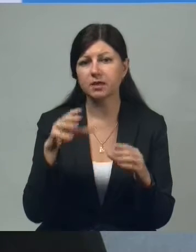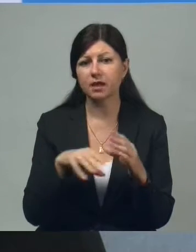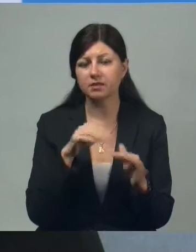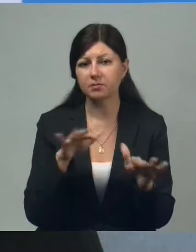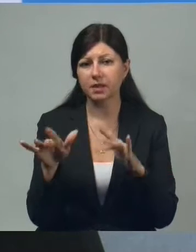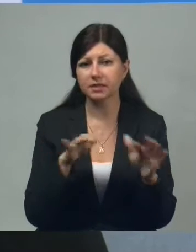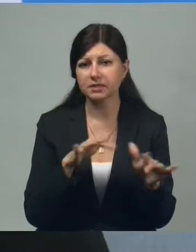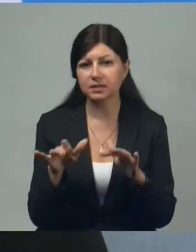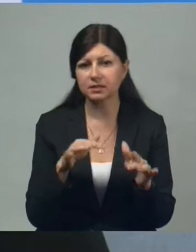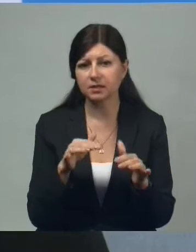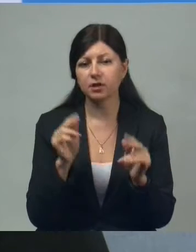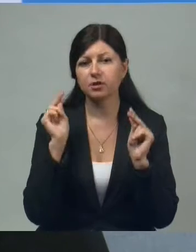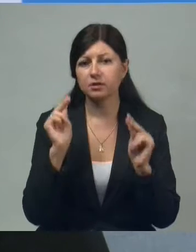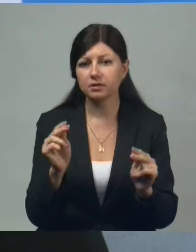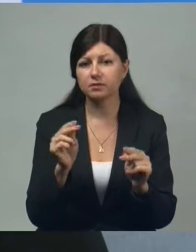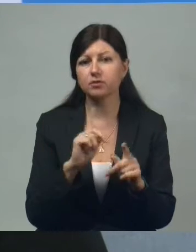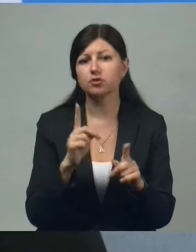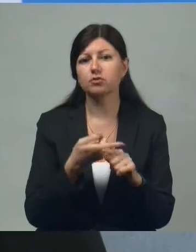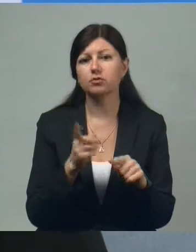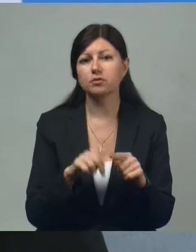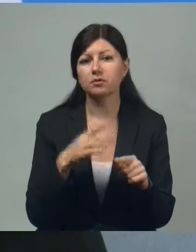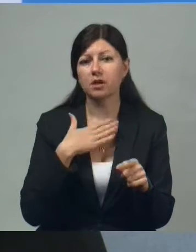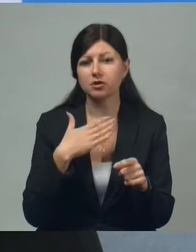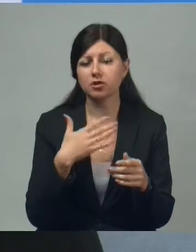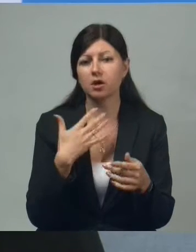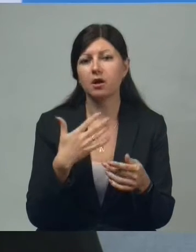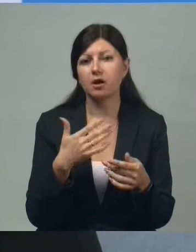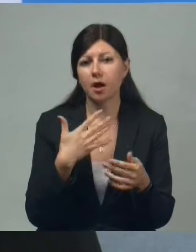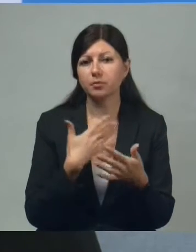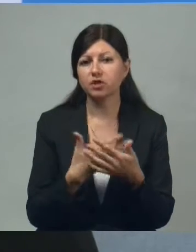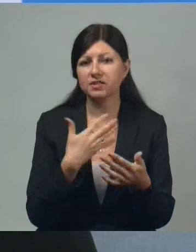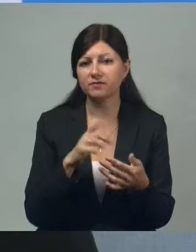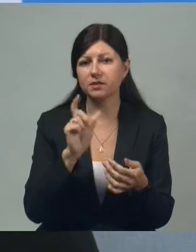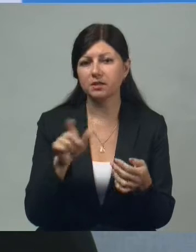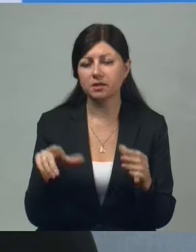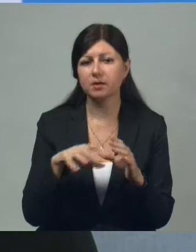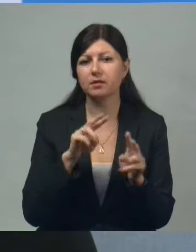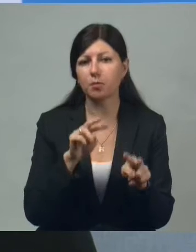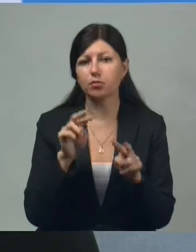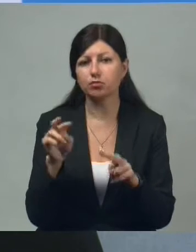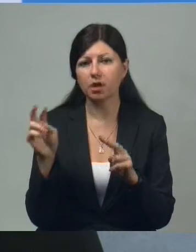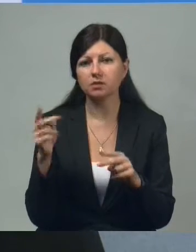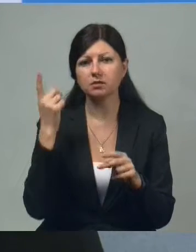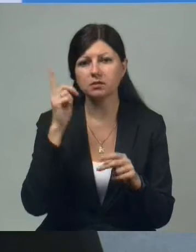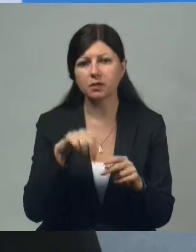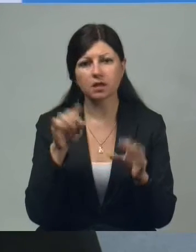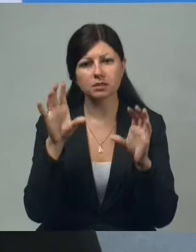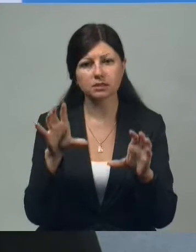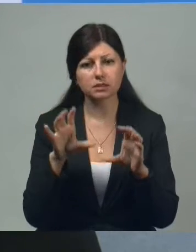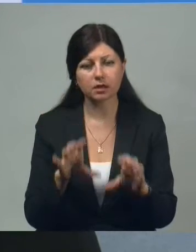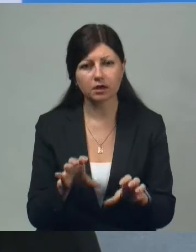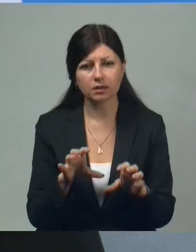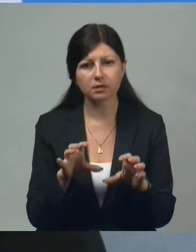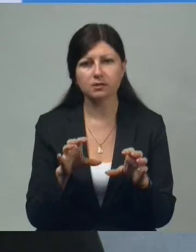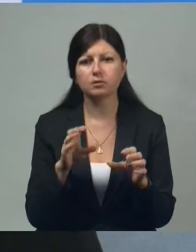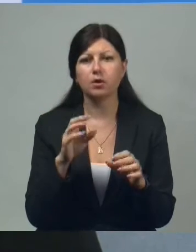легитимности. Тот факт, что наши общественные наблюдатели были подкованы, они знали и законодательную